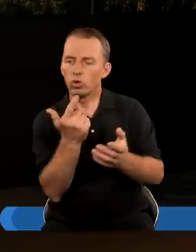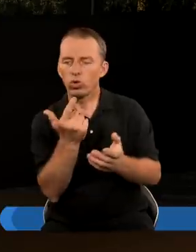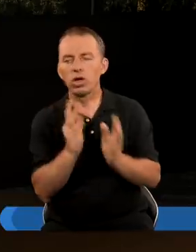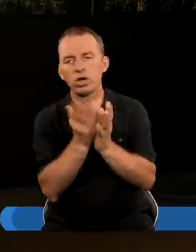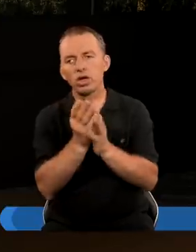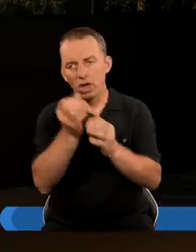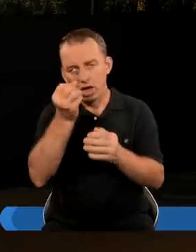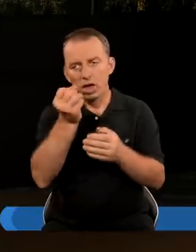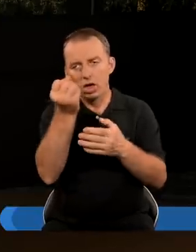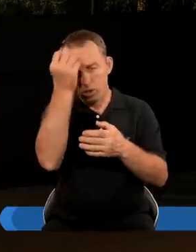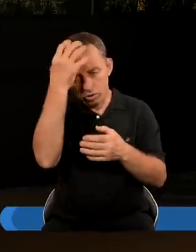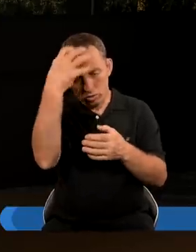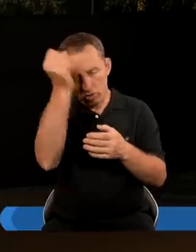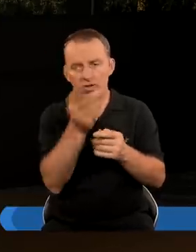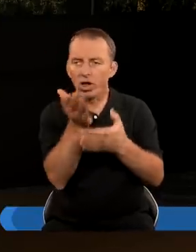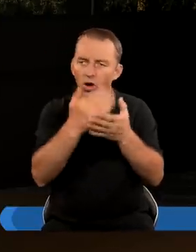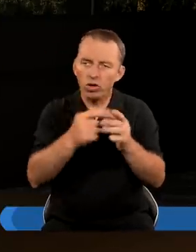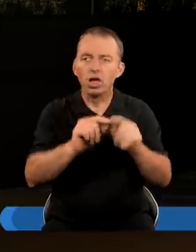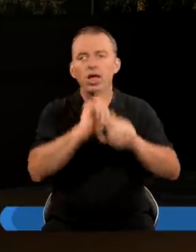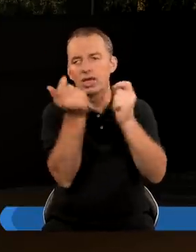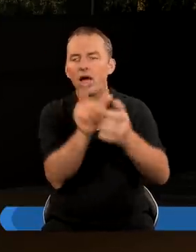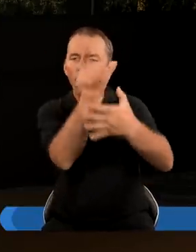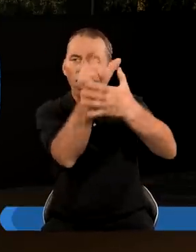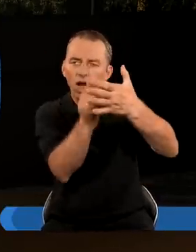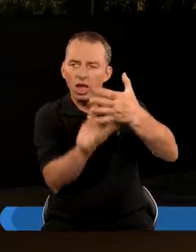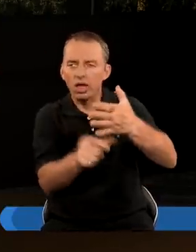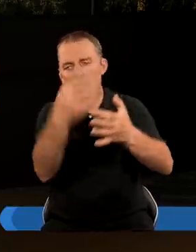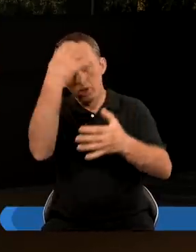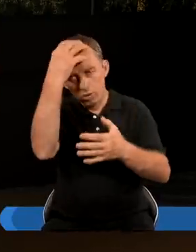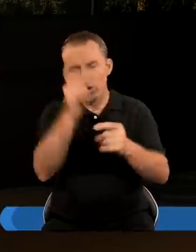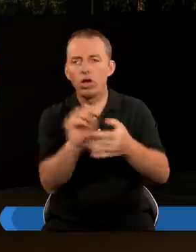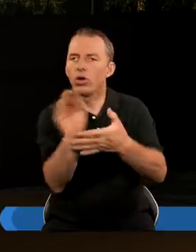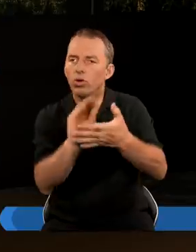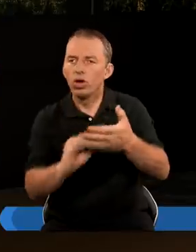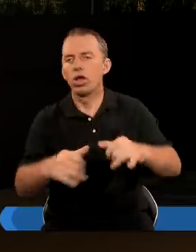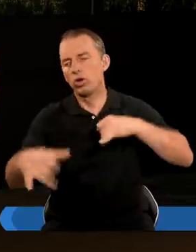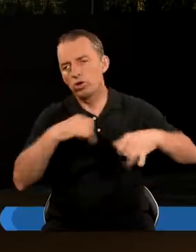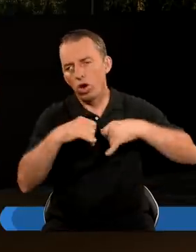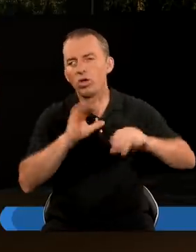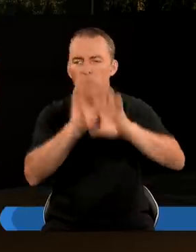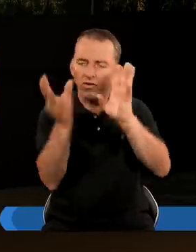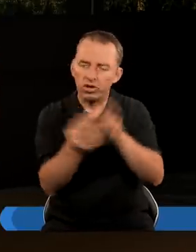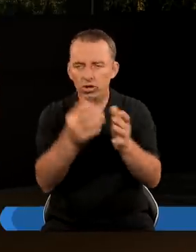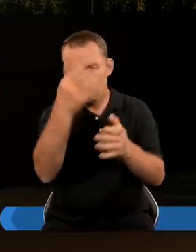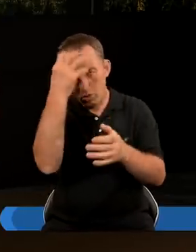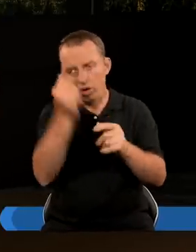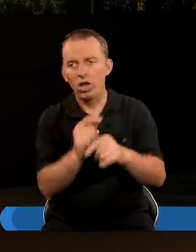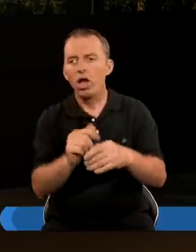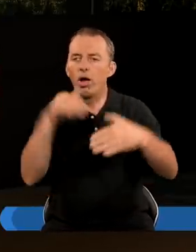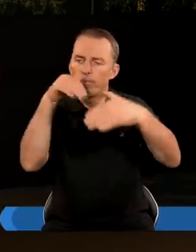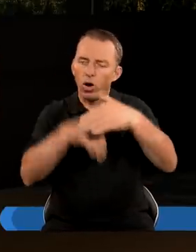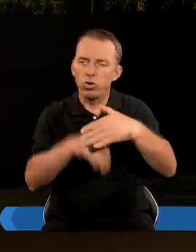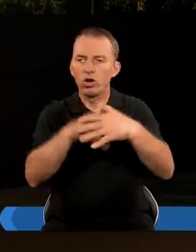Księdze Królewskiej W XXI rozdziale mamy całą listę takiego króla Co ciekawe, on rządził najdłużej ze wszystkich królów